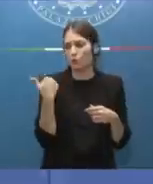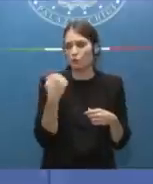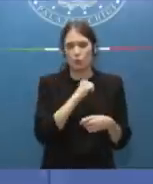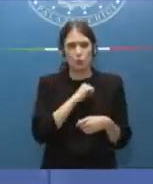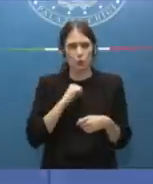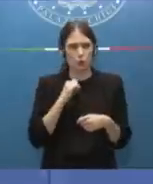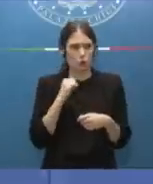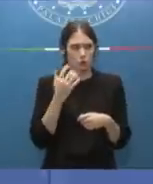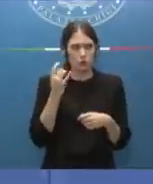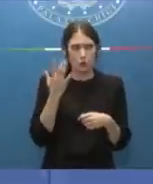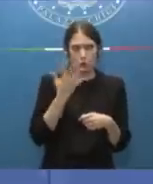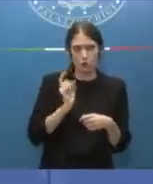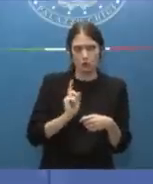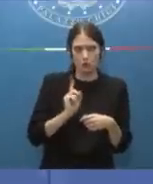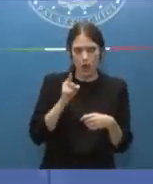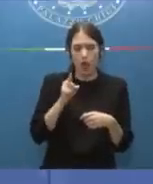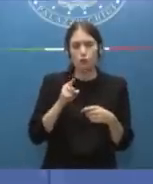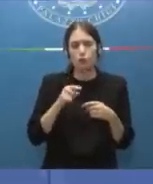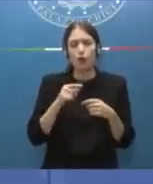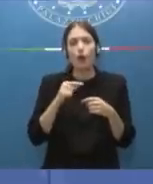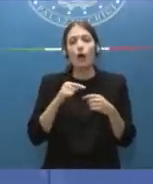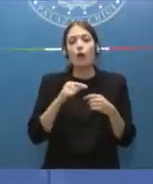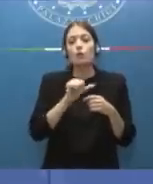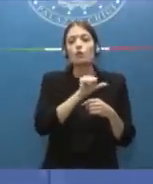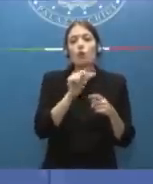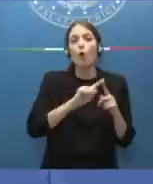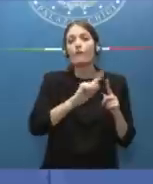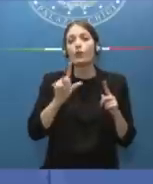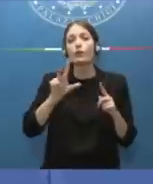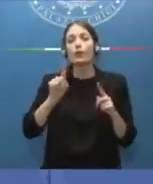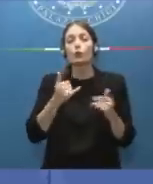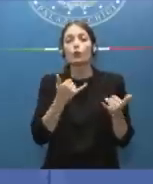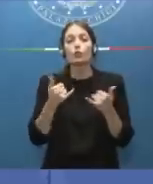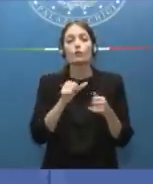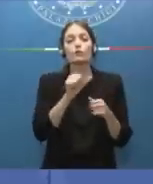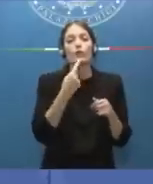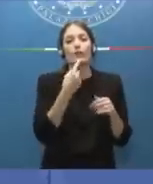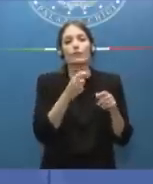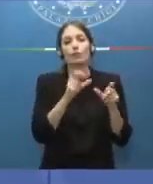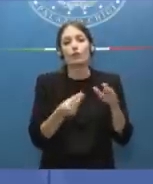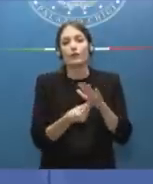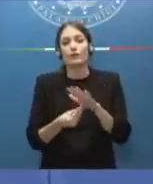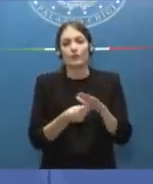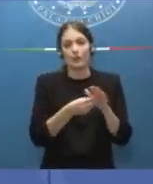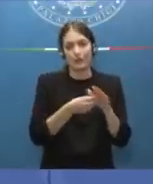errata sopravvive fino al 31 dicembre solo per gli operatori del comparto sanitario e noi abbiamo deciso di anticipare